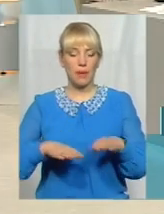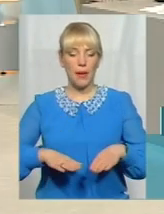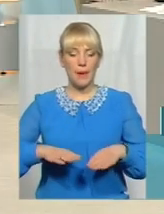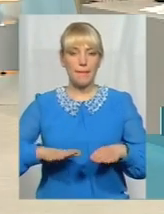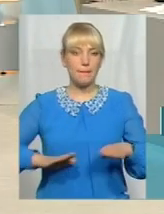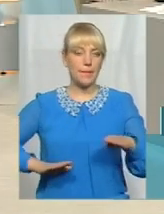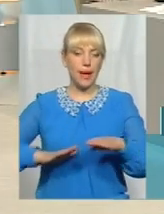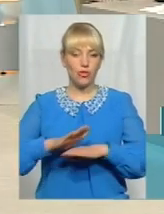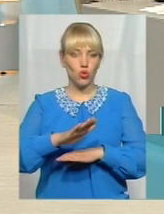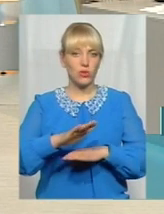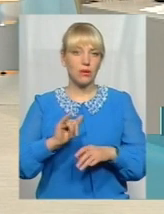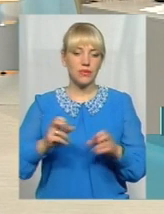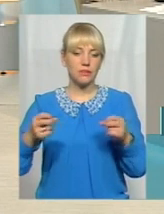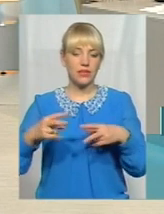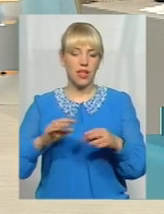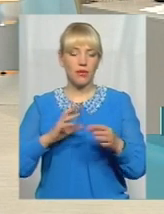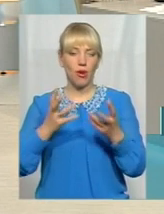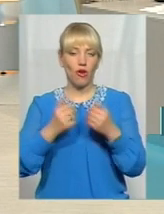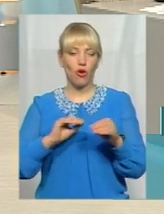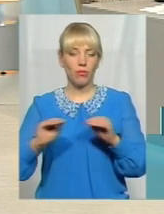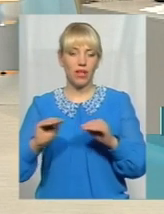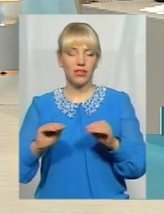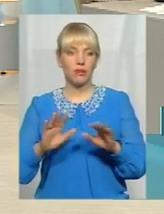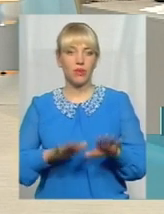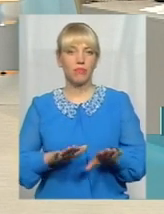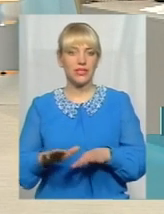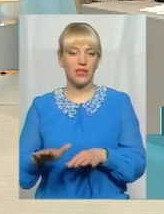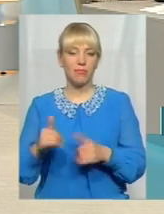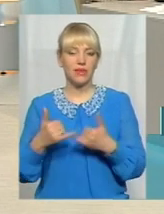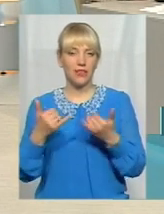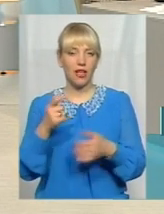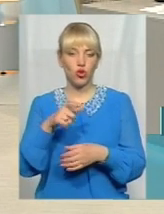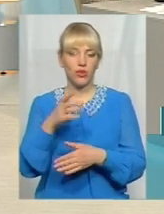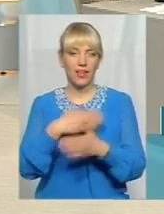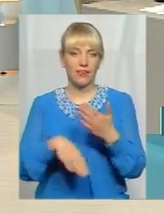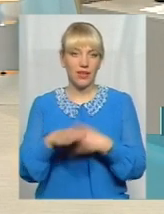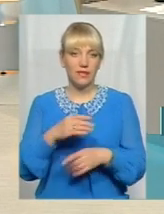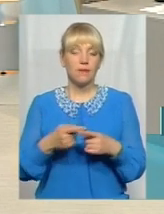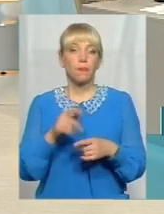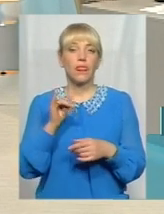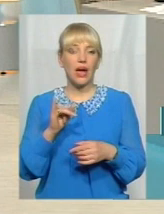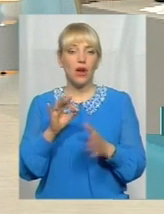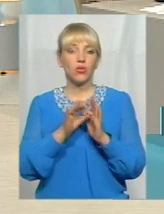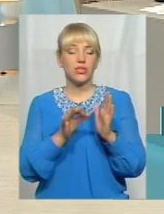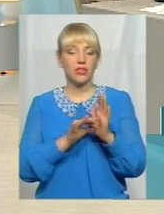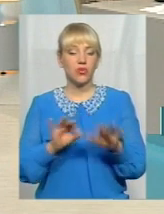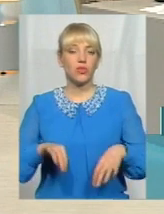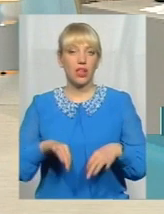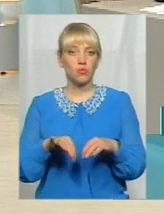спеціально обладнаними місцями для людей з інвалідністю, з особливими потребами. Оцінку транспортній